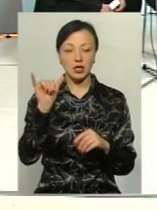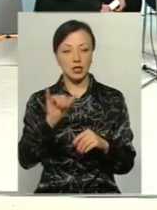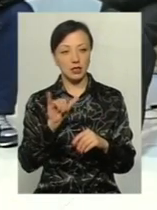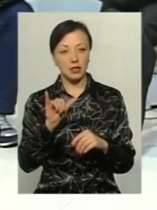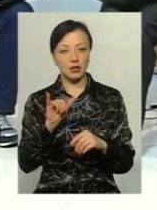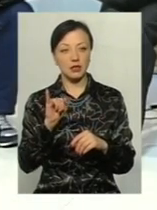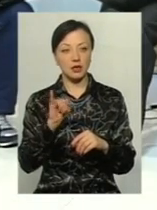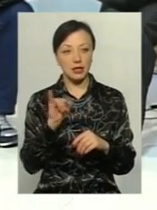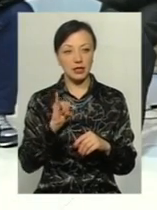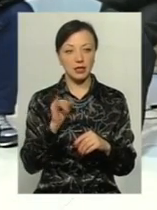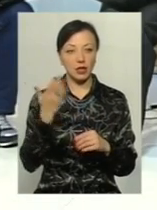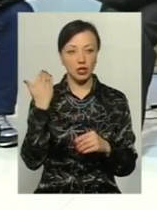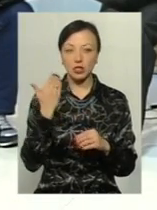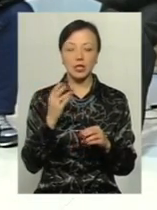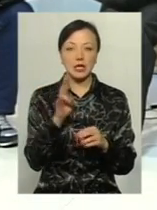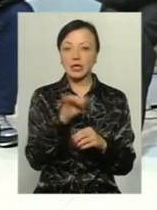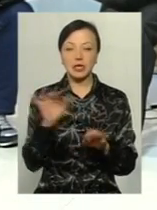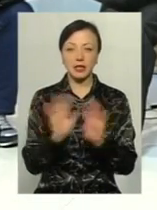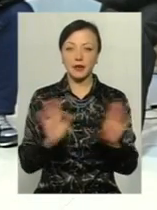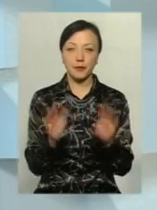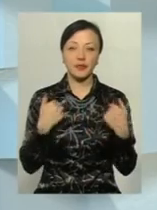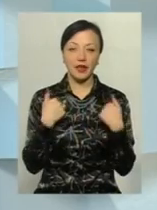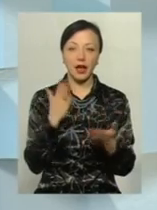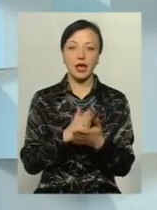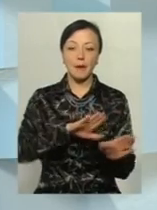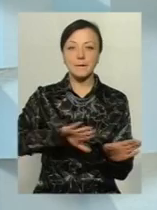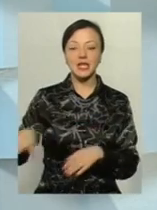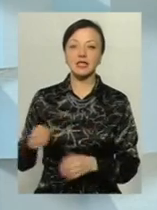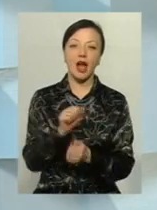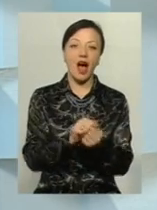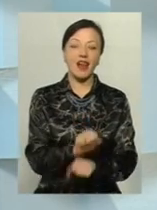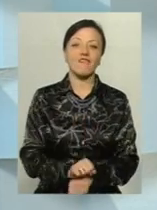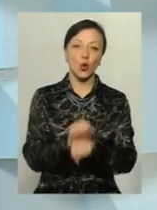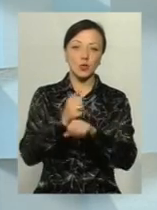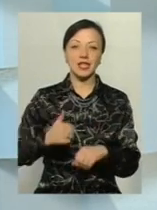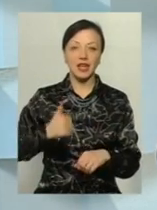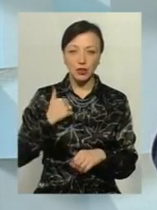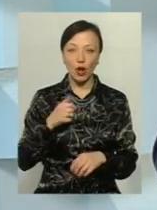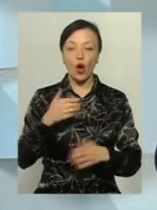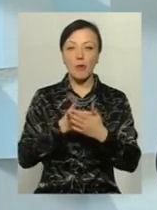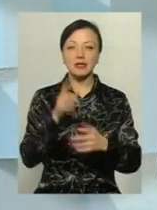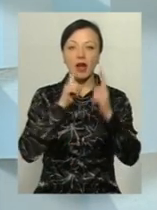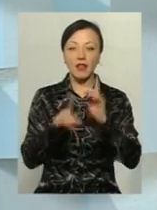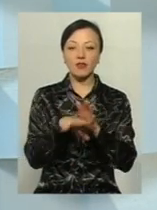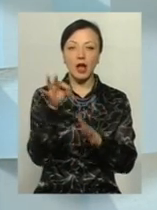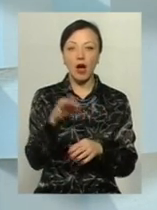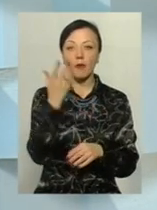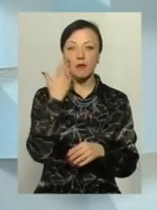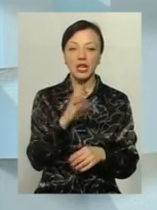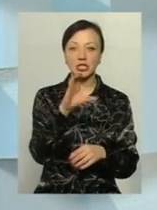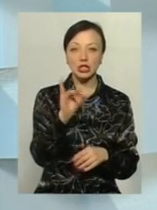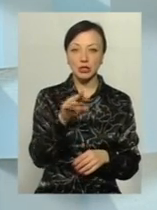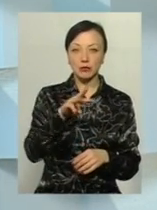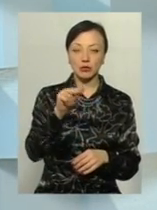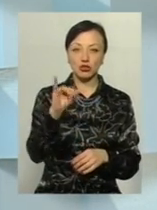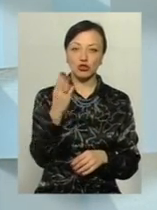раніше. Ні, абсолютно ні. Я є після Революції Гідності, громадська рада, яка обиралась за Семчишина. Разум стих,